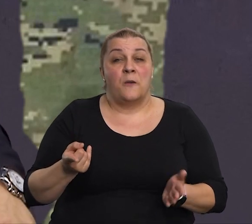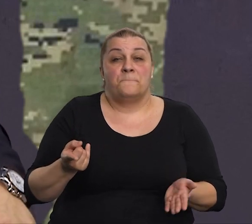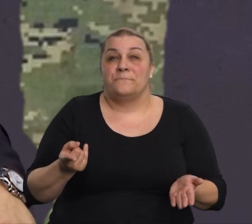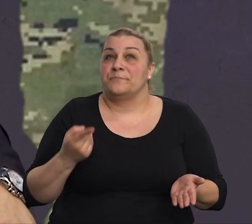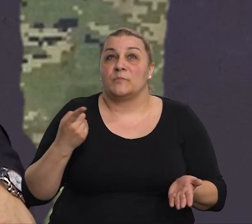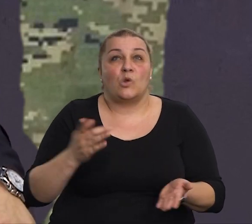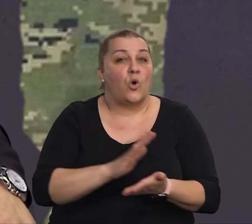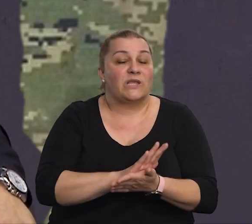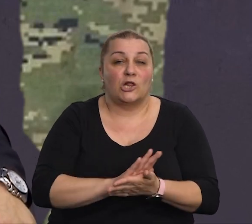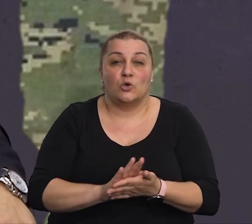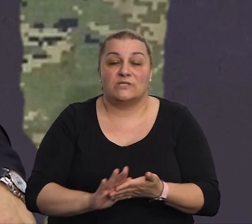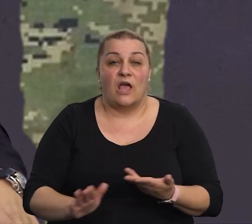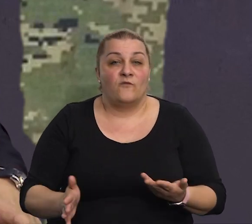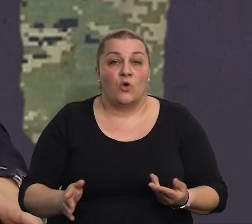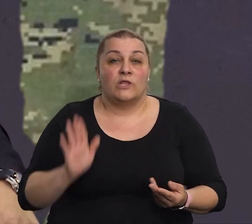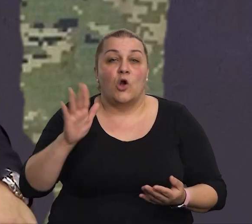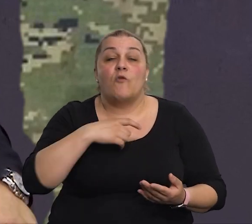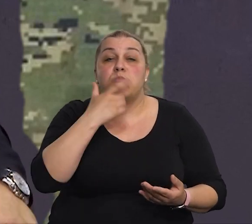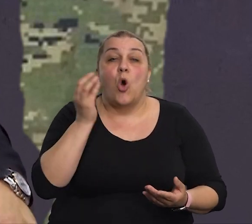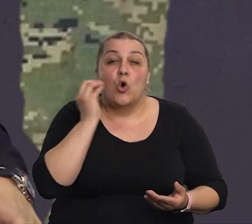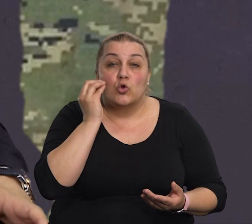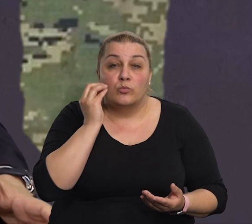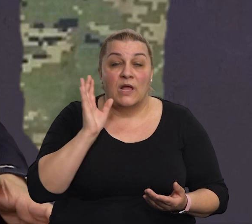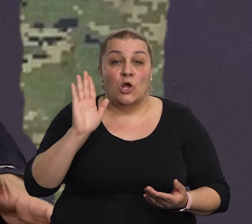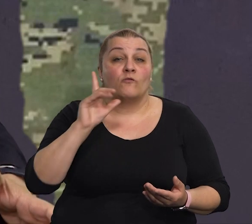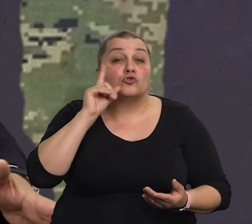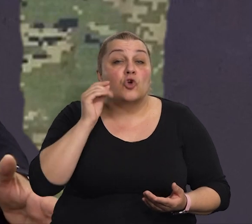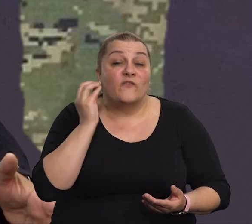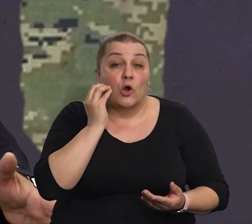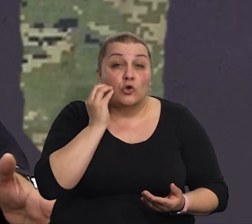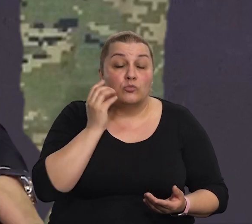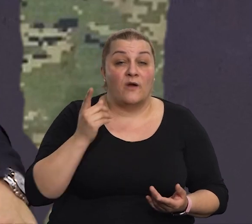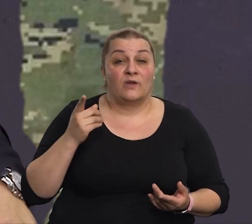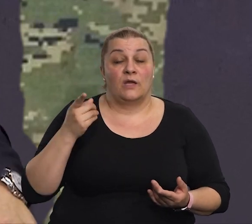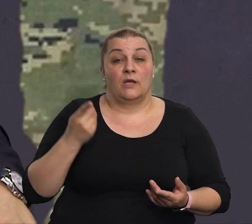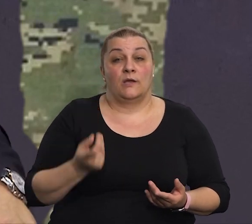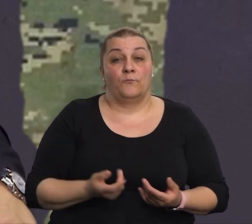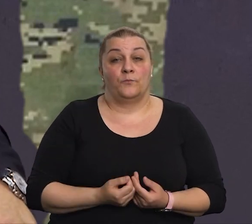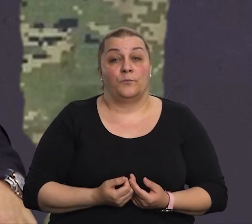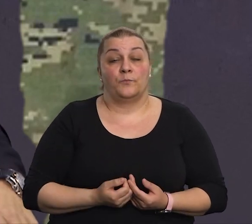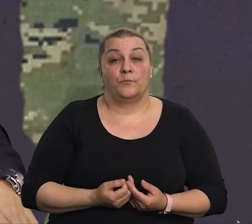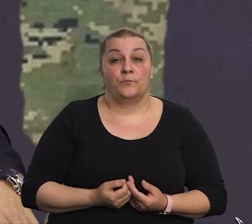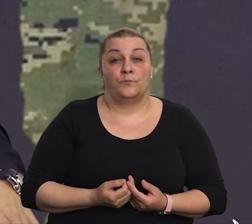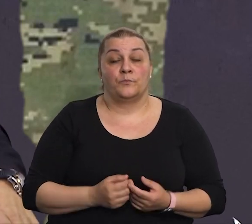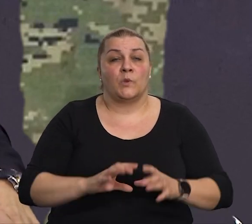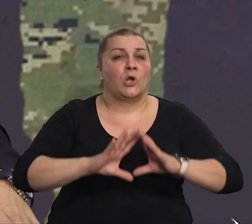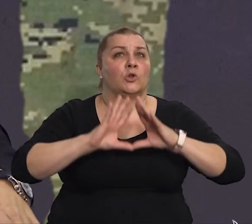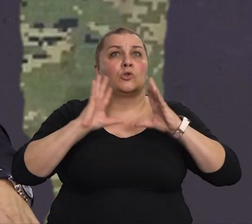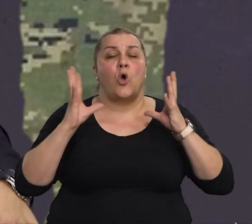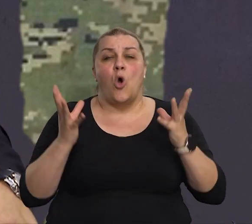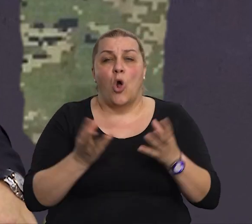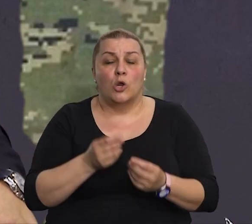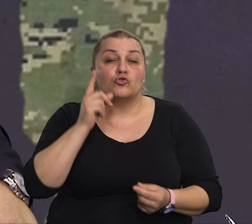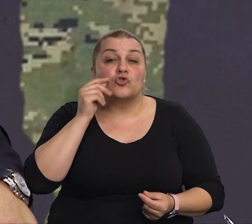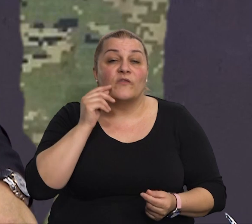jednostavno to je njegovo bogoljublje njegovo čovjek znači ta njegova veličina tako toliko je čovjek